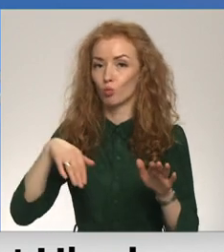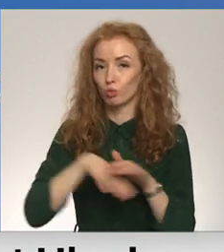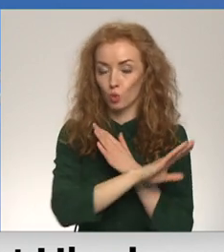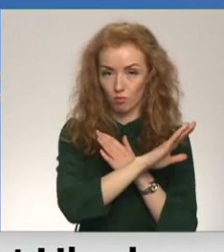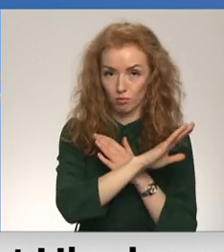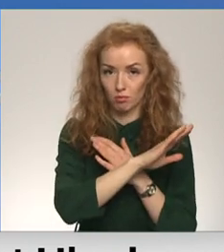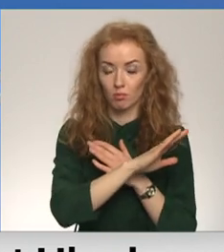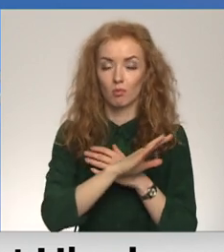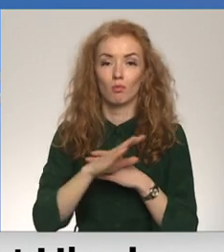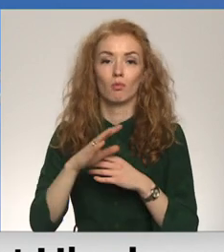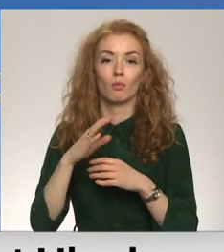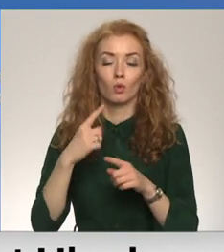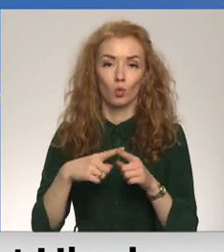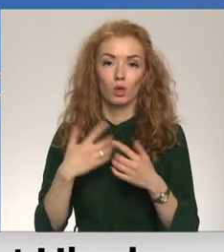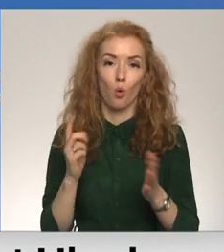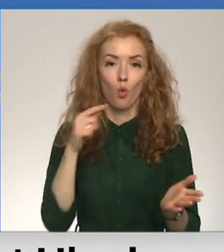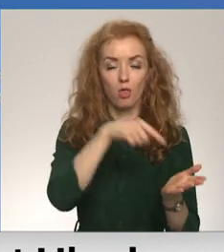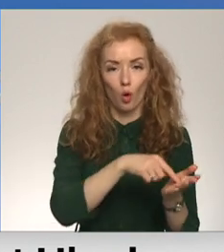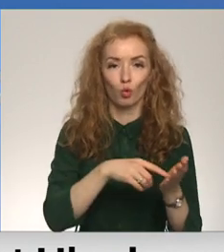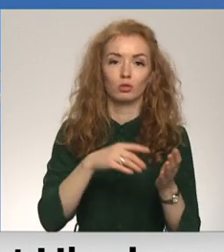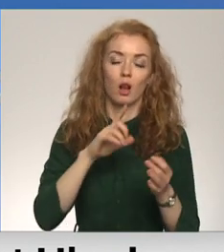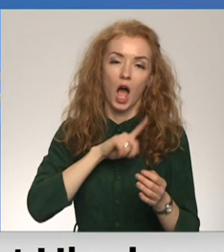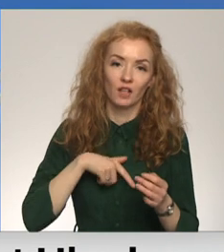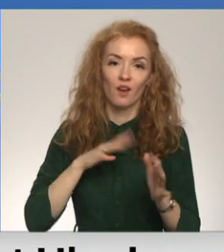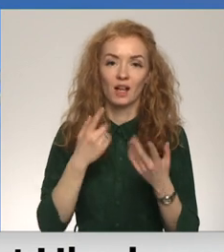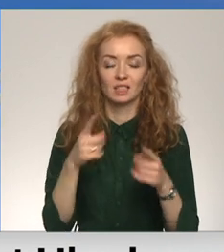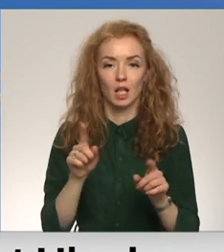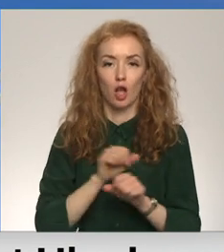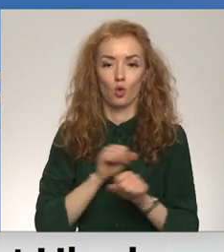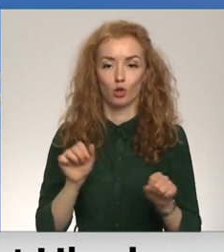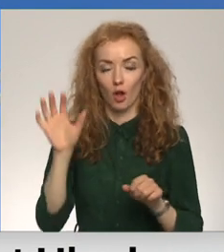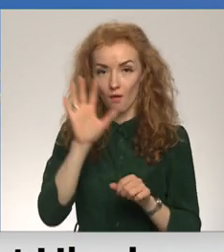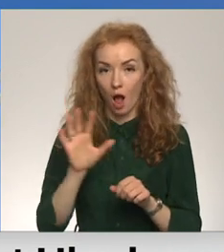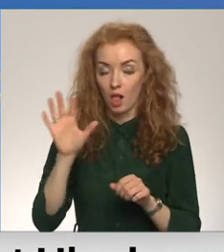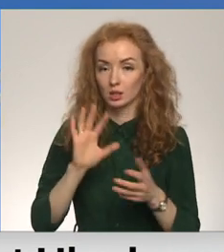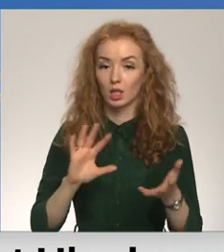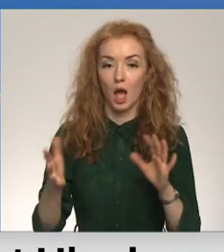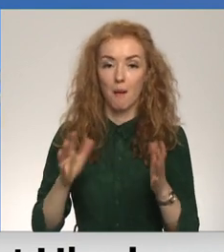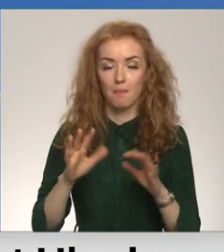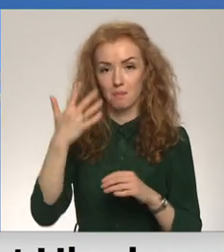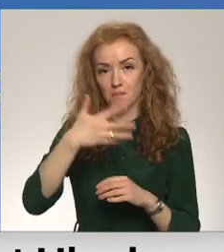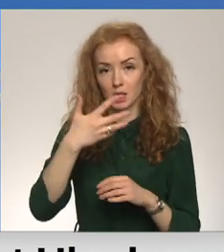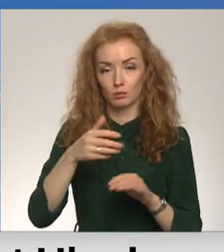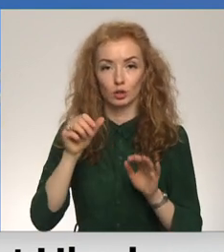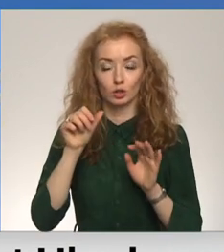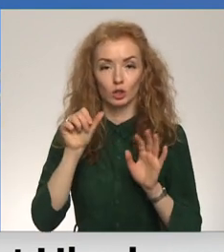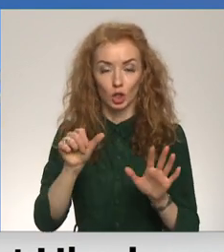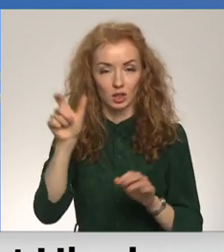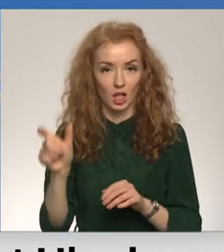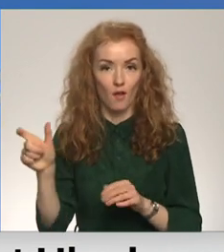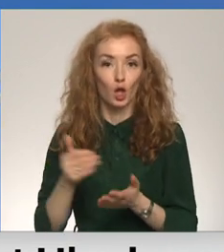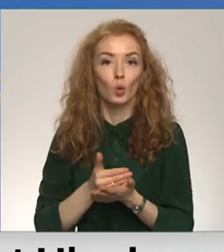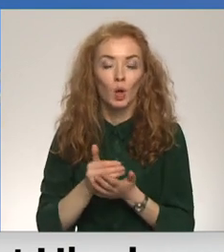nonākuši vainu Latvijā vai kādā citā drošā valstī. Apmēram, 56 cilvēki turpina ceļu.